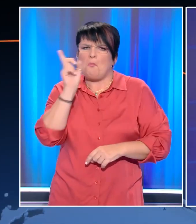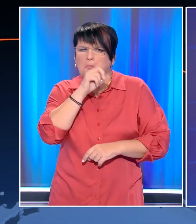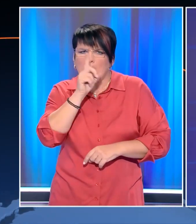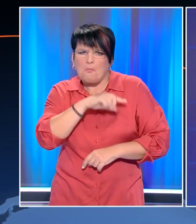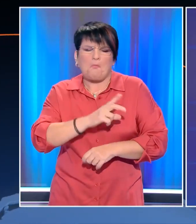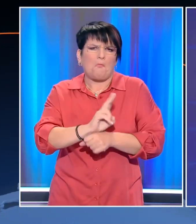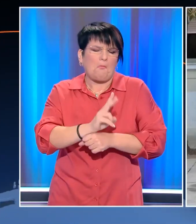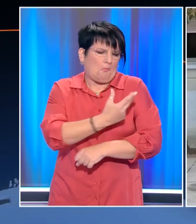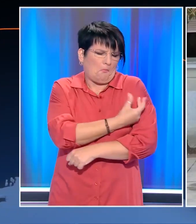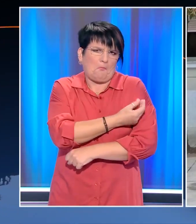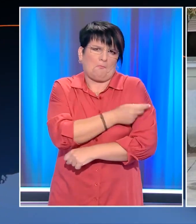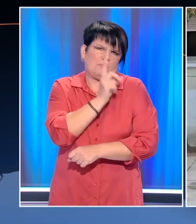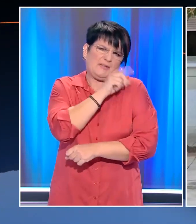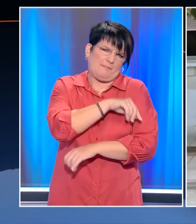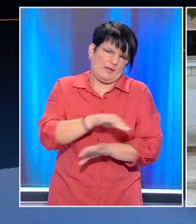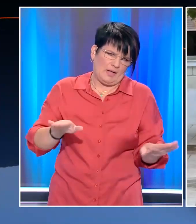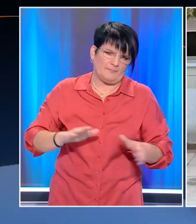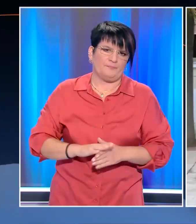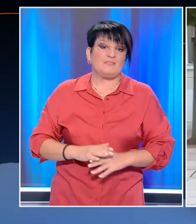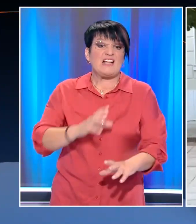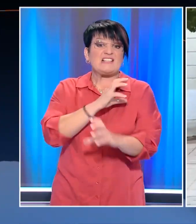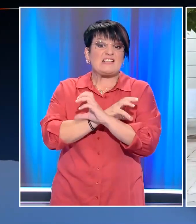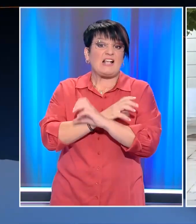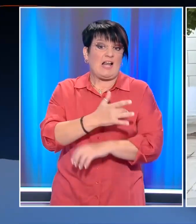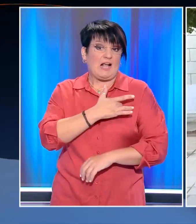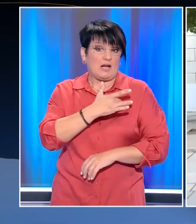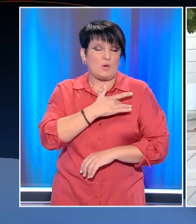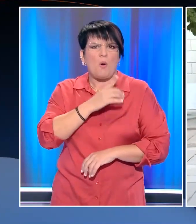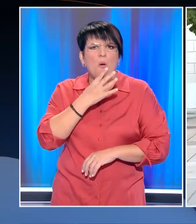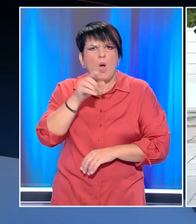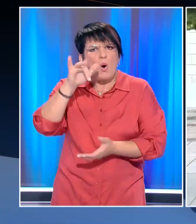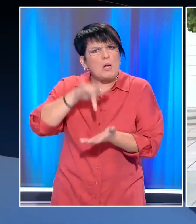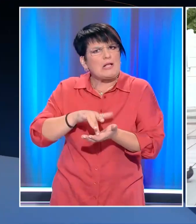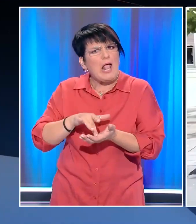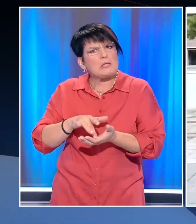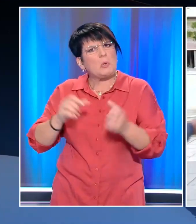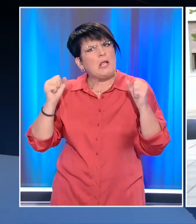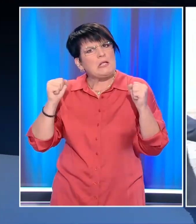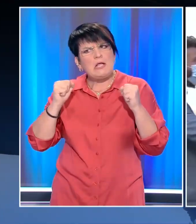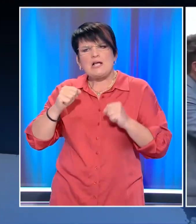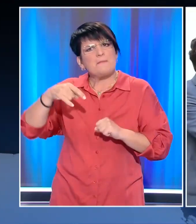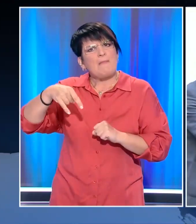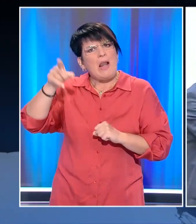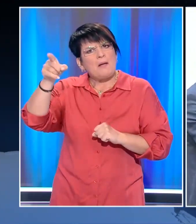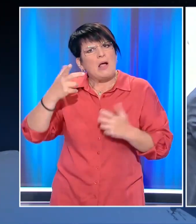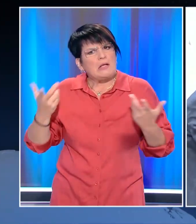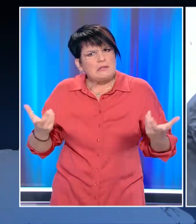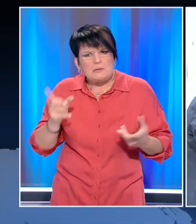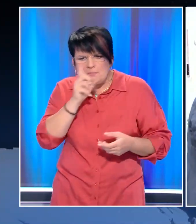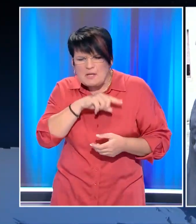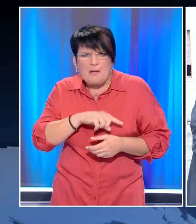εμβολιασμοί. Τον Ισαγγελέα Καρδίτσας για τους εμβολιασμούς Μαϊμού στο Κέντρο Υγείας του Παλαμά ενημέρωσε το πρωί ο διοικητής της 5ης